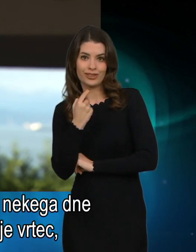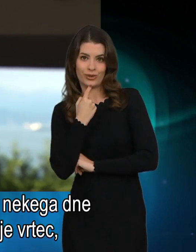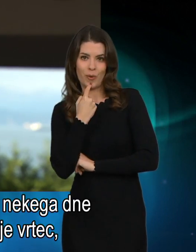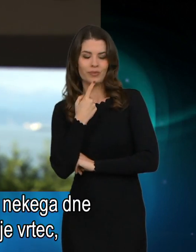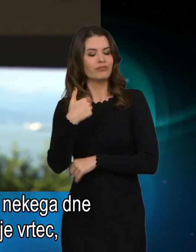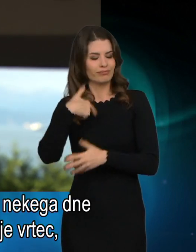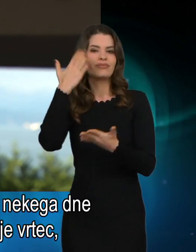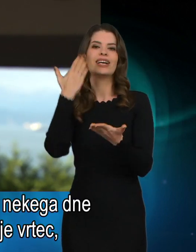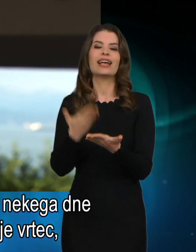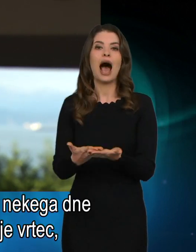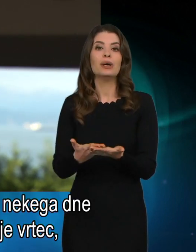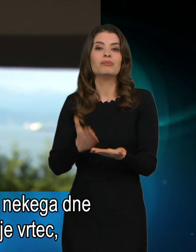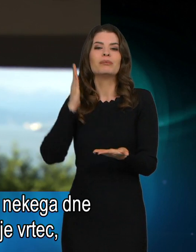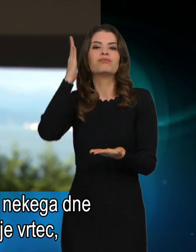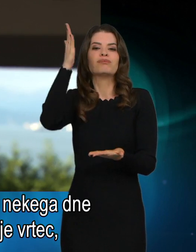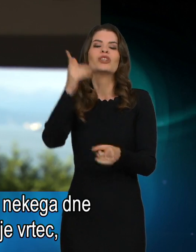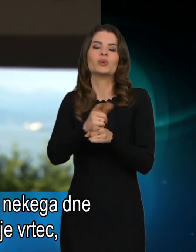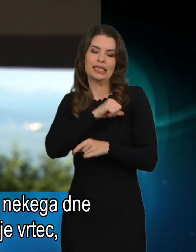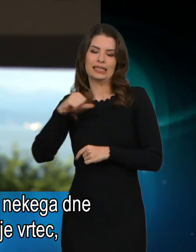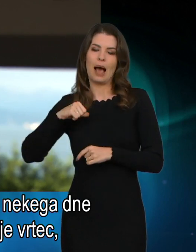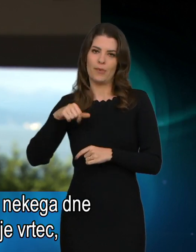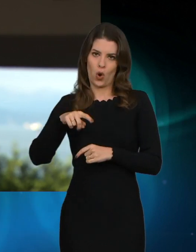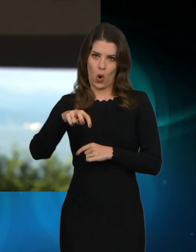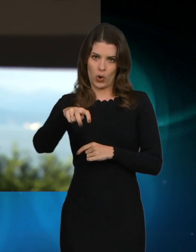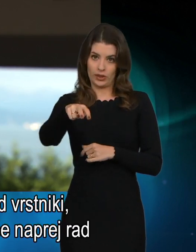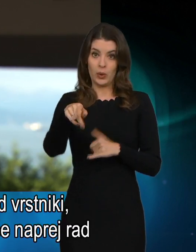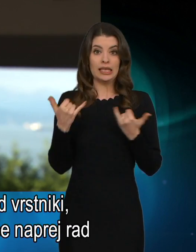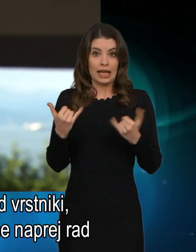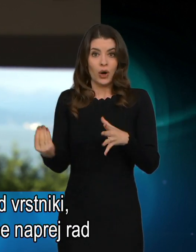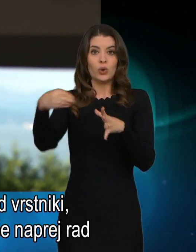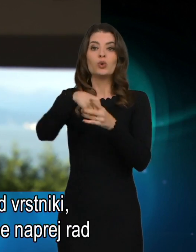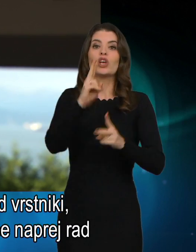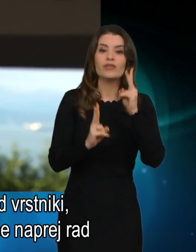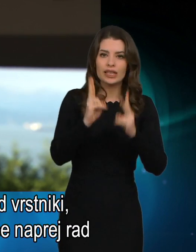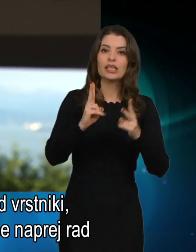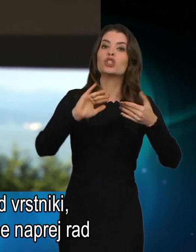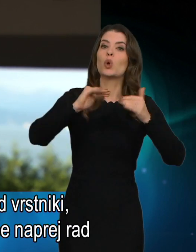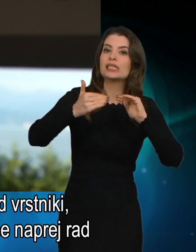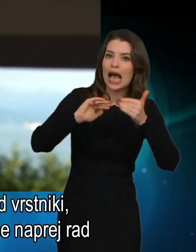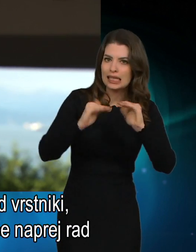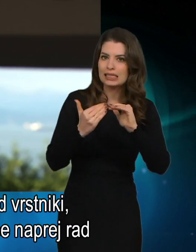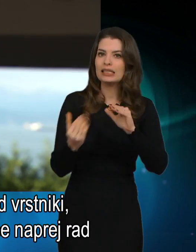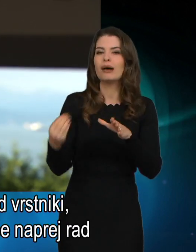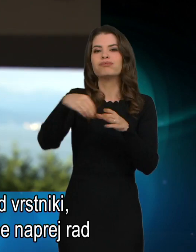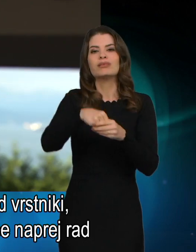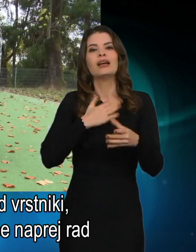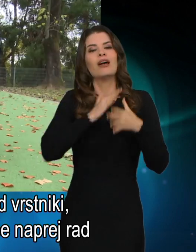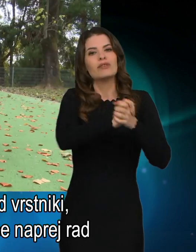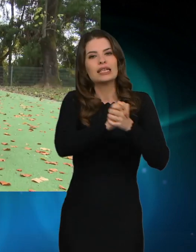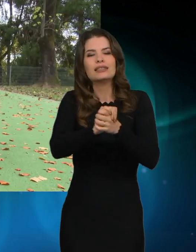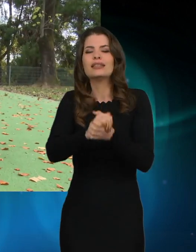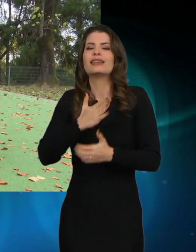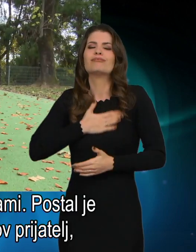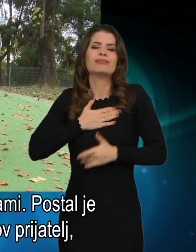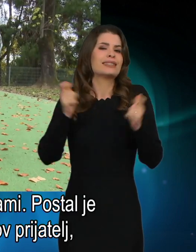Pripričana sem, da bo nekega dne tudi shodil, obiskuje vrtec, se socializira, je medvrstnik, ki zelo rad se zabava in